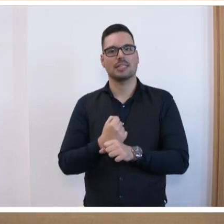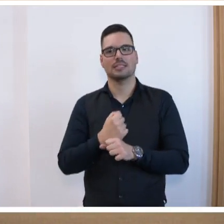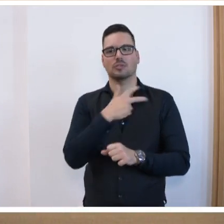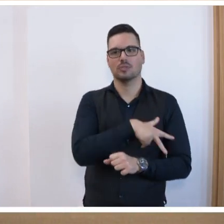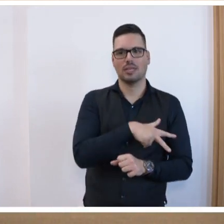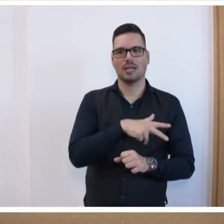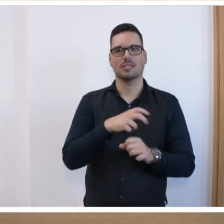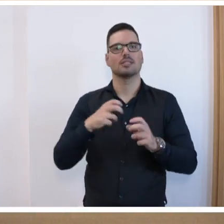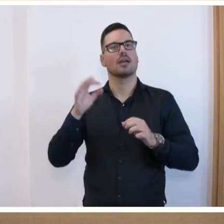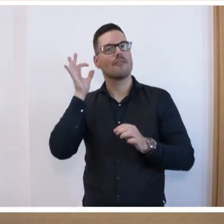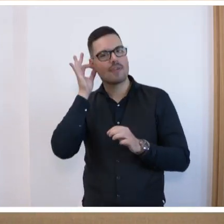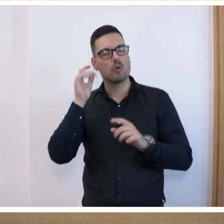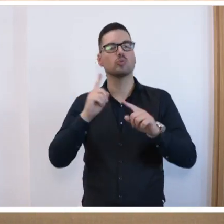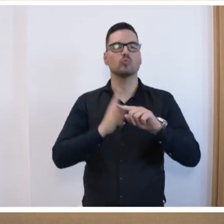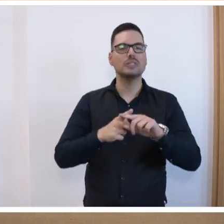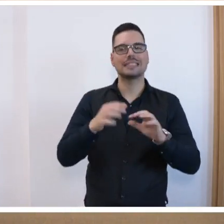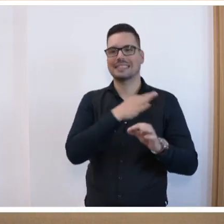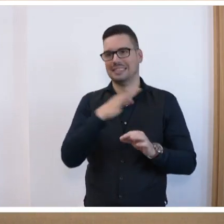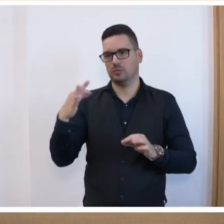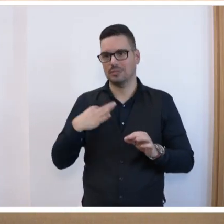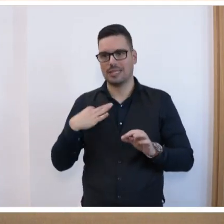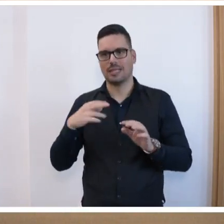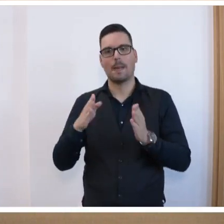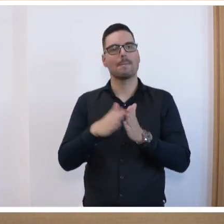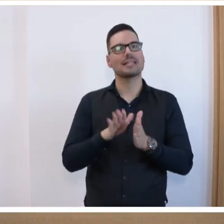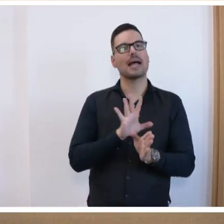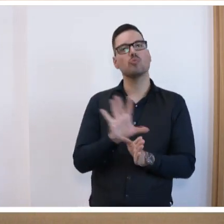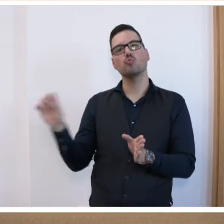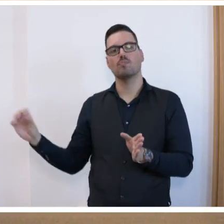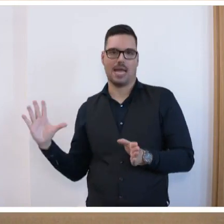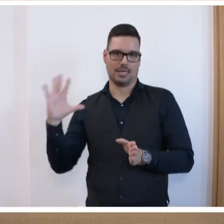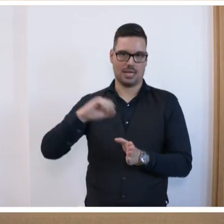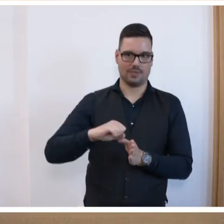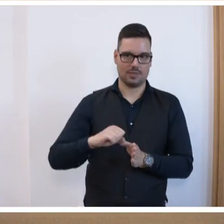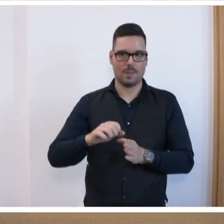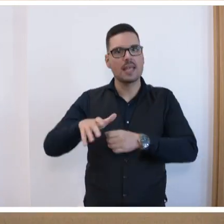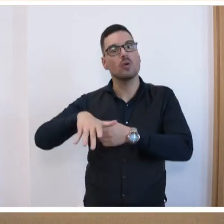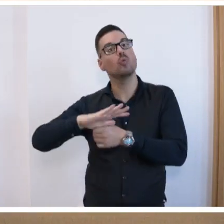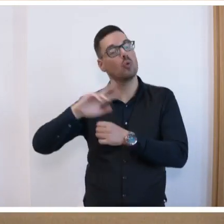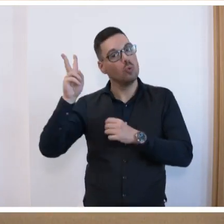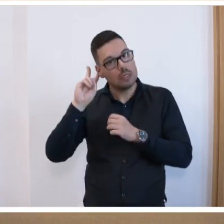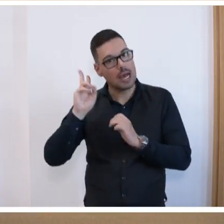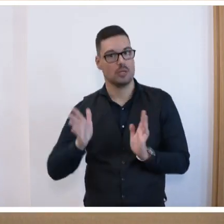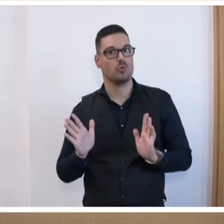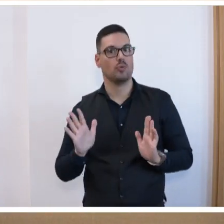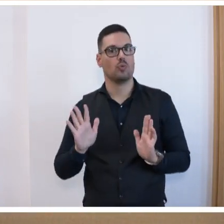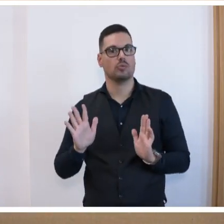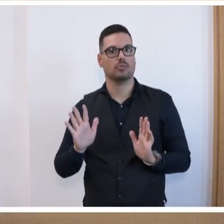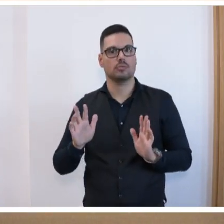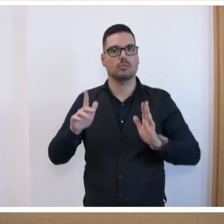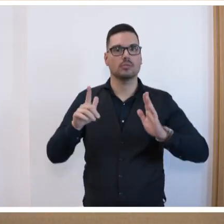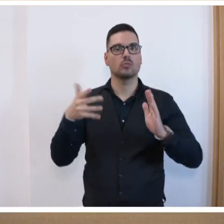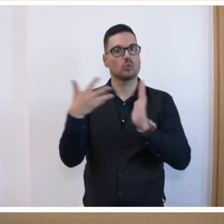Gesundheit parteiübergreifend eine Corona-Anhörung und Evaluation